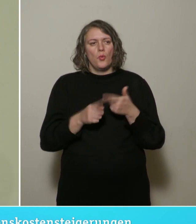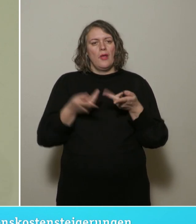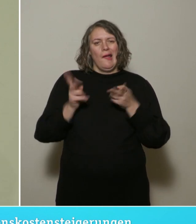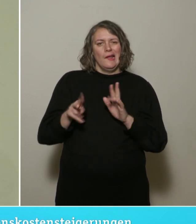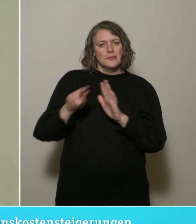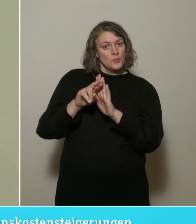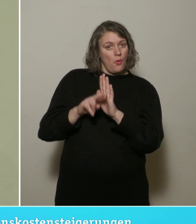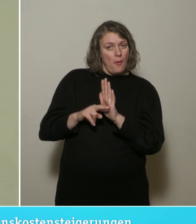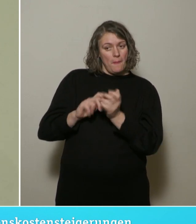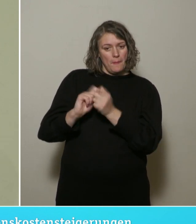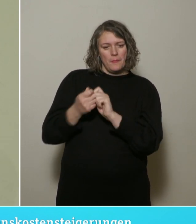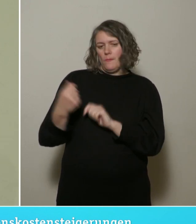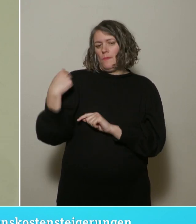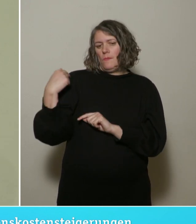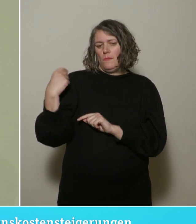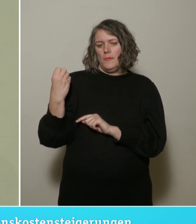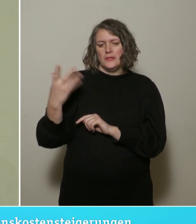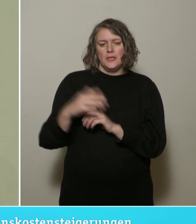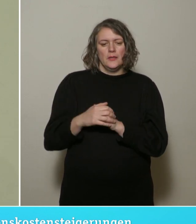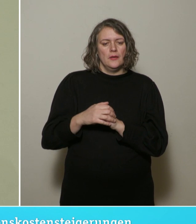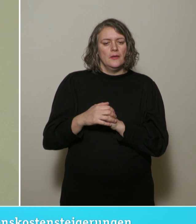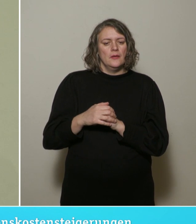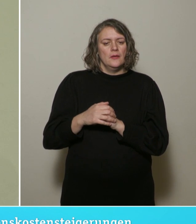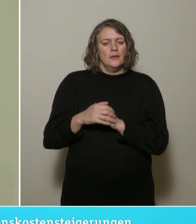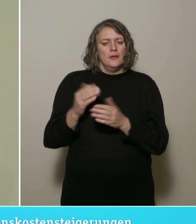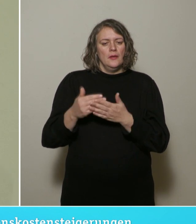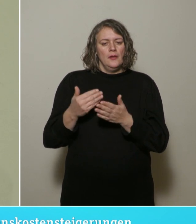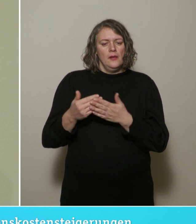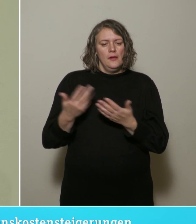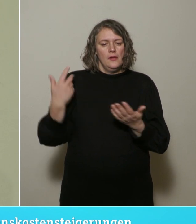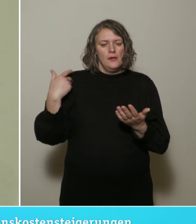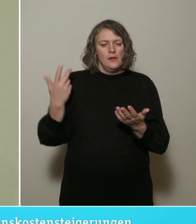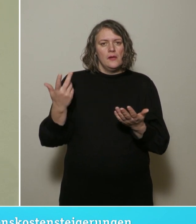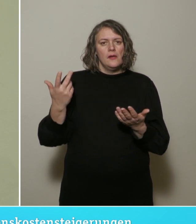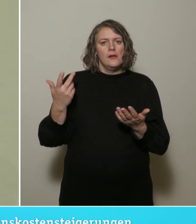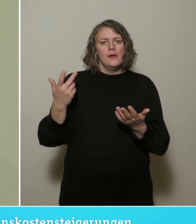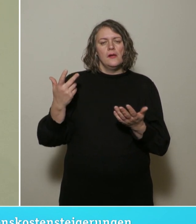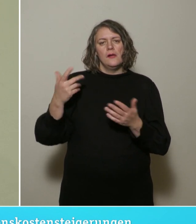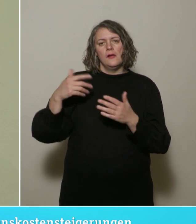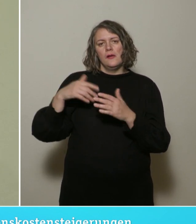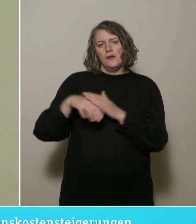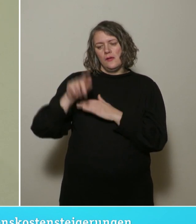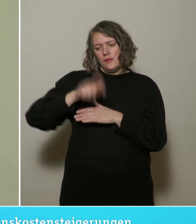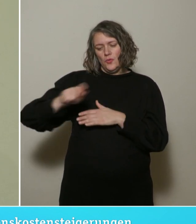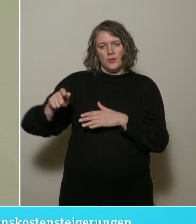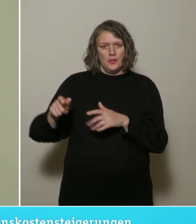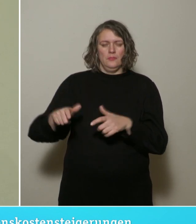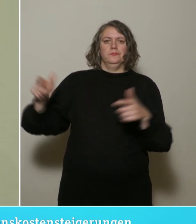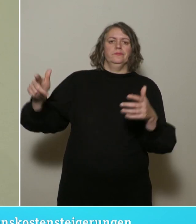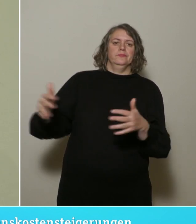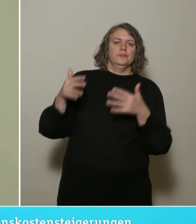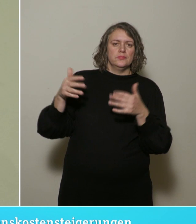wie jetzt in jüngster Vergangenheit gesehen, wenn wir eben in kurzer Zeit deutlich mehr Flüchtlinge zu betreuen haben oder wenn es